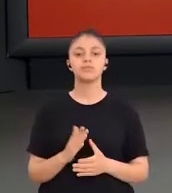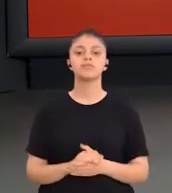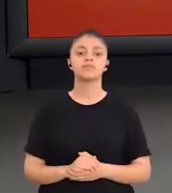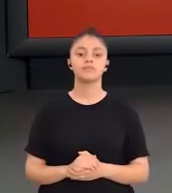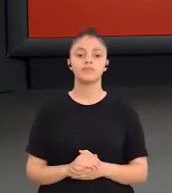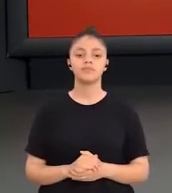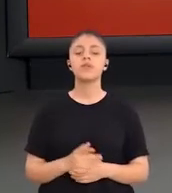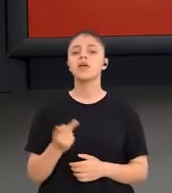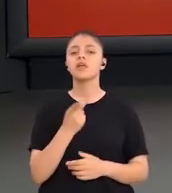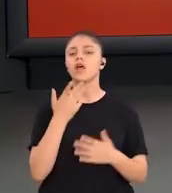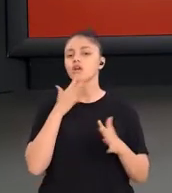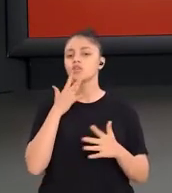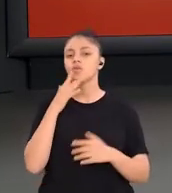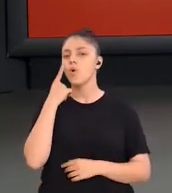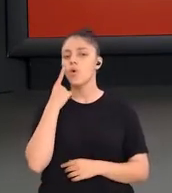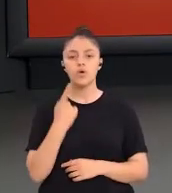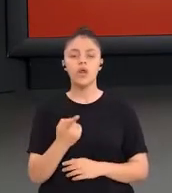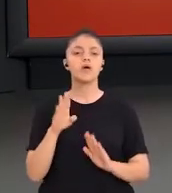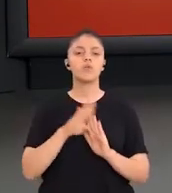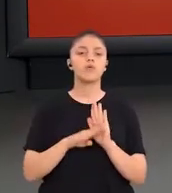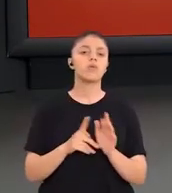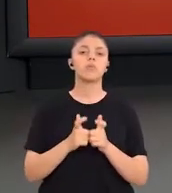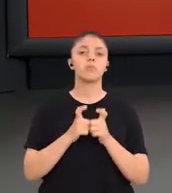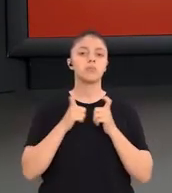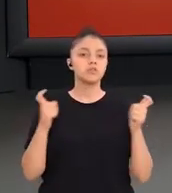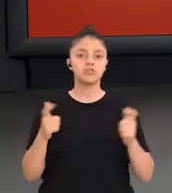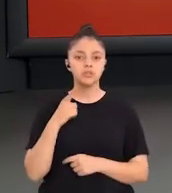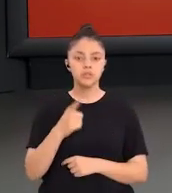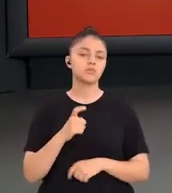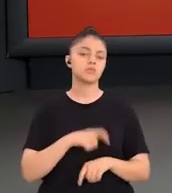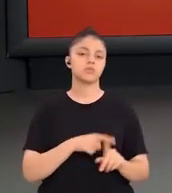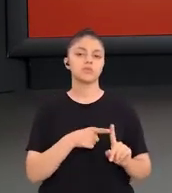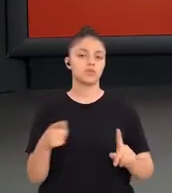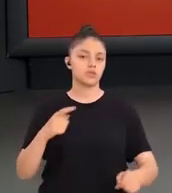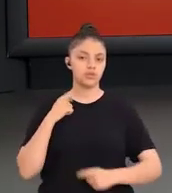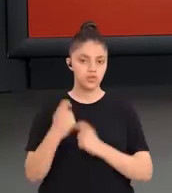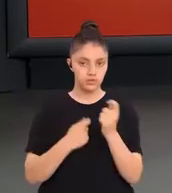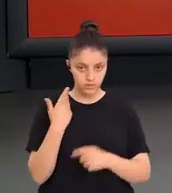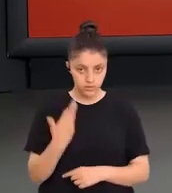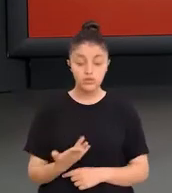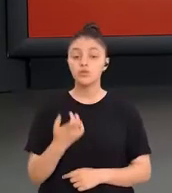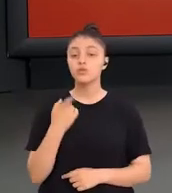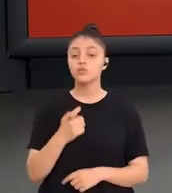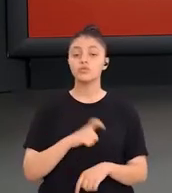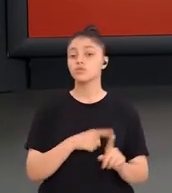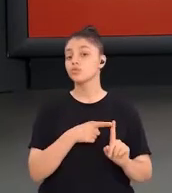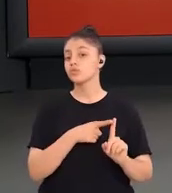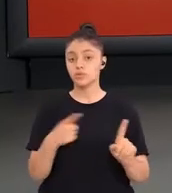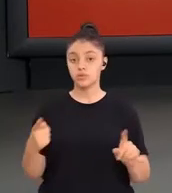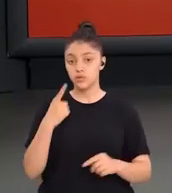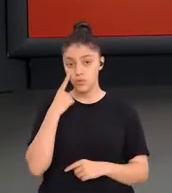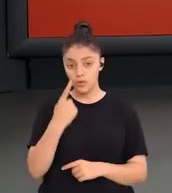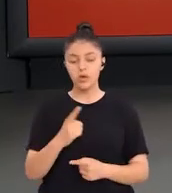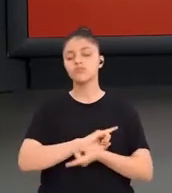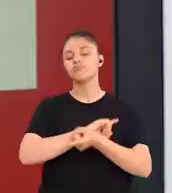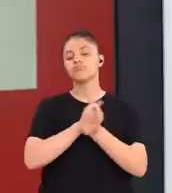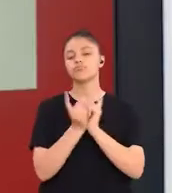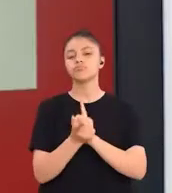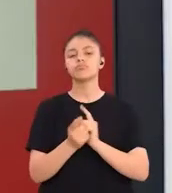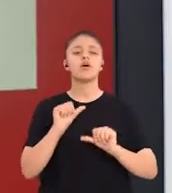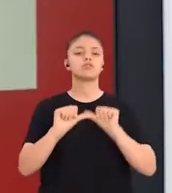Her iki tanımda da program geliştirmenin bir süreç olduğu ve bu sürecin de